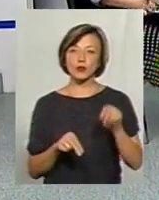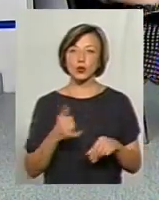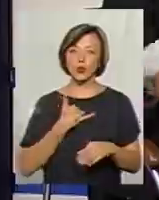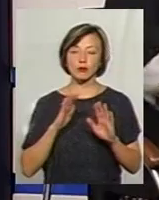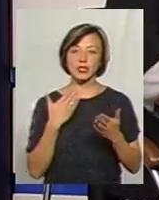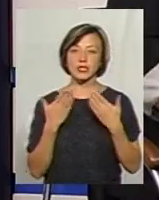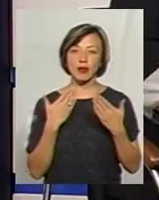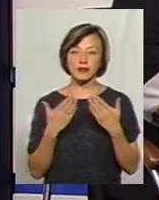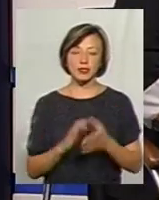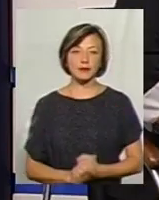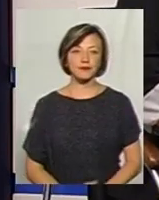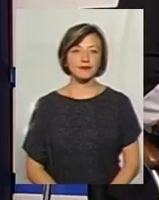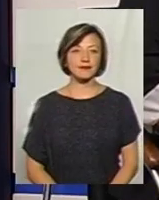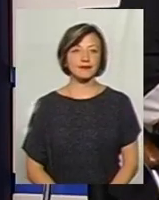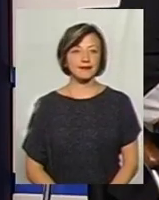ставлення. Колеги?